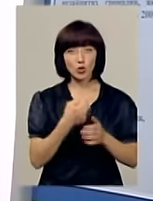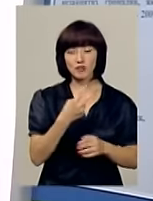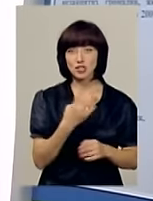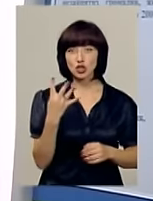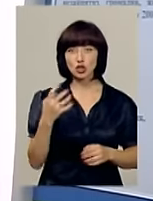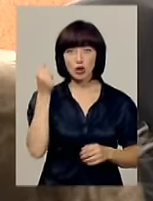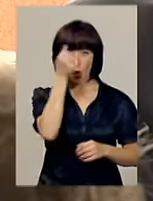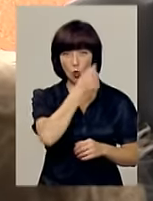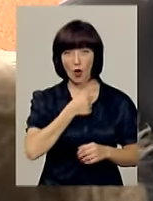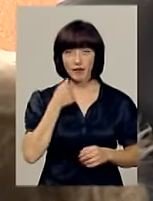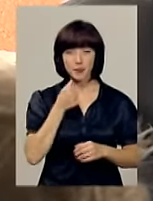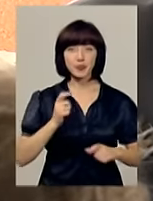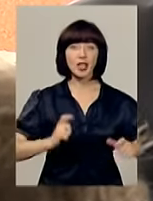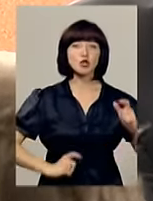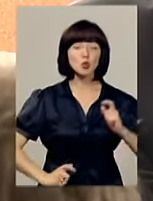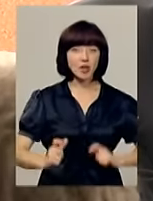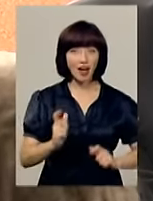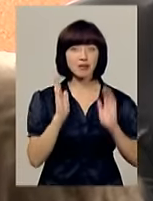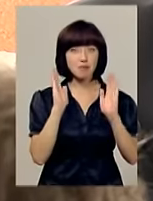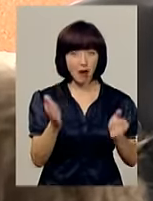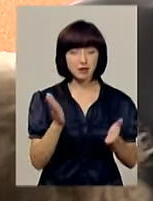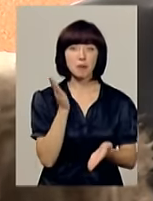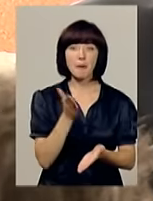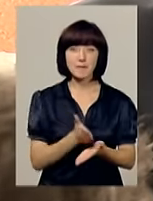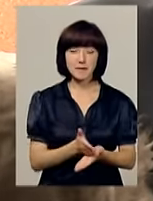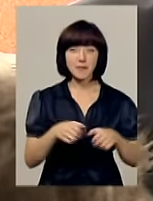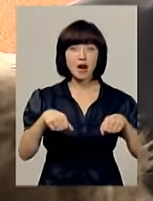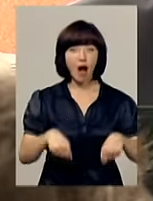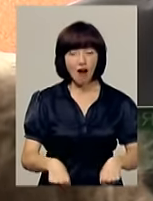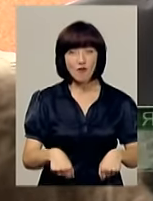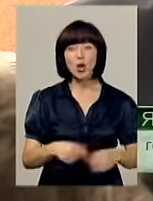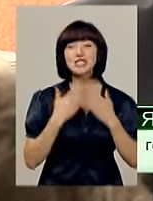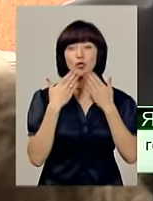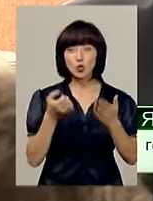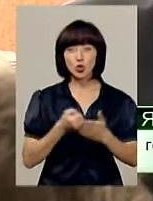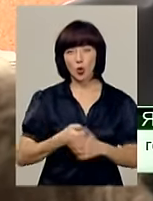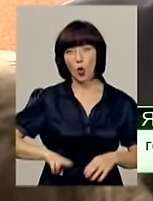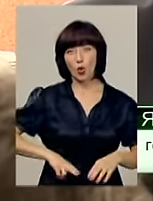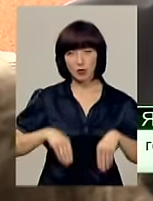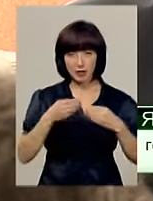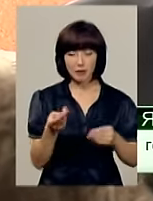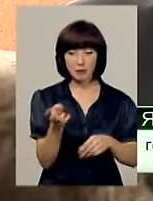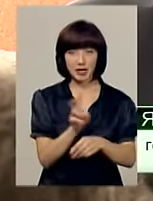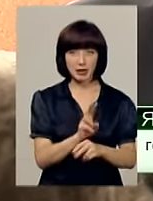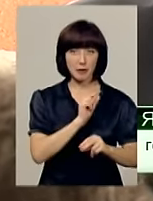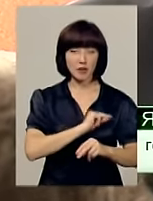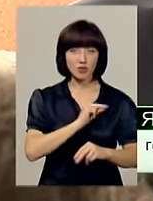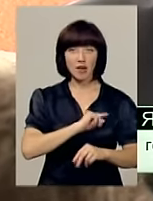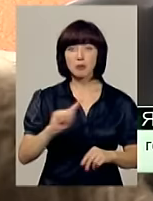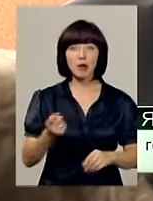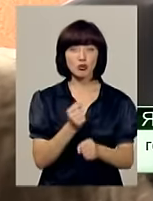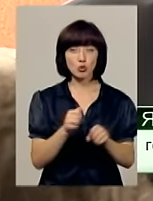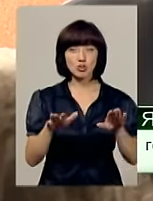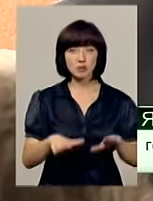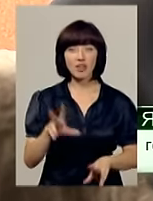років. Студент матиме право звернутися до роботодавця, піти до нього, працювати на перше робоче